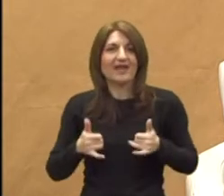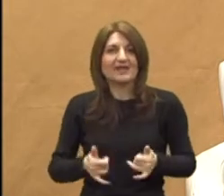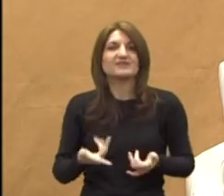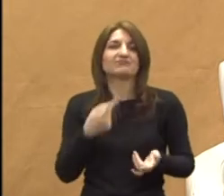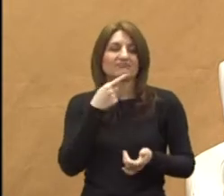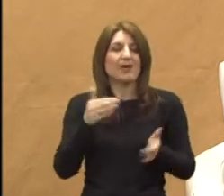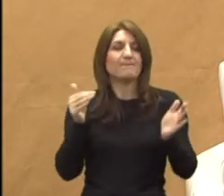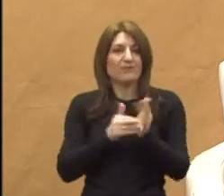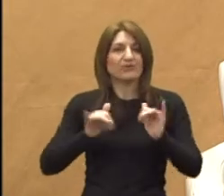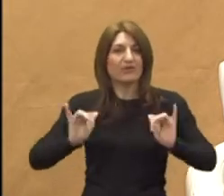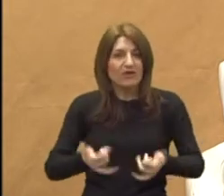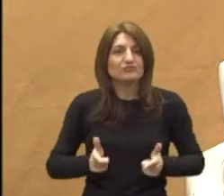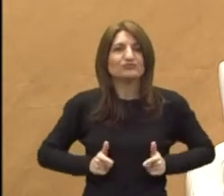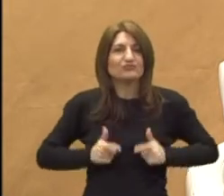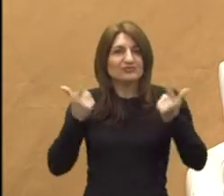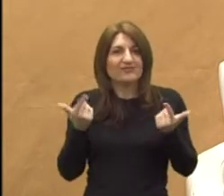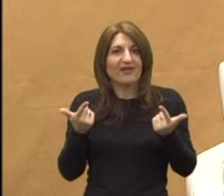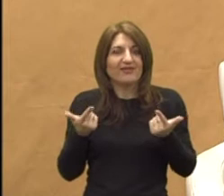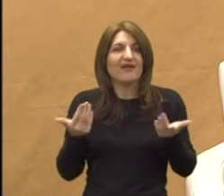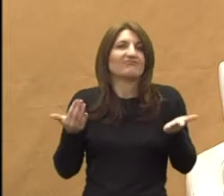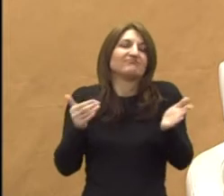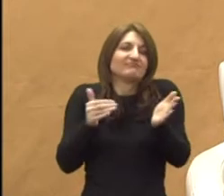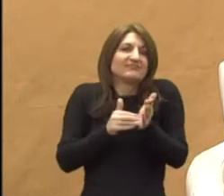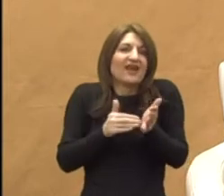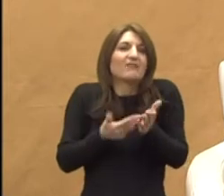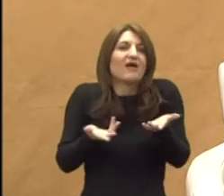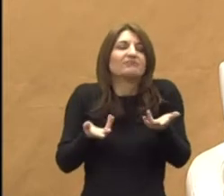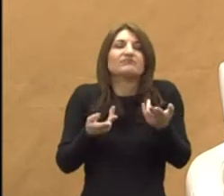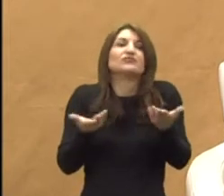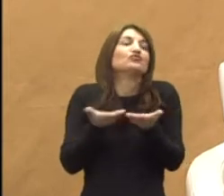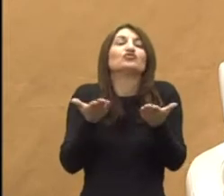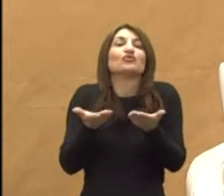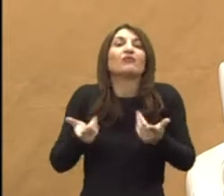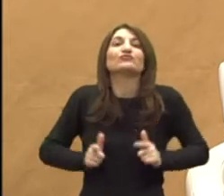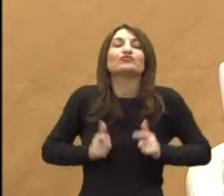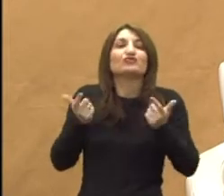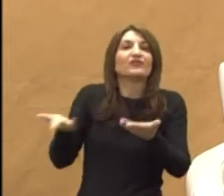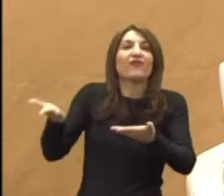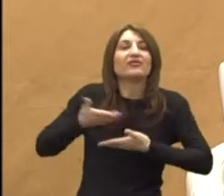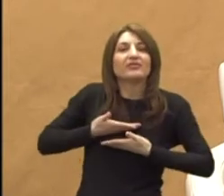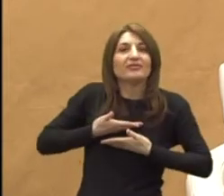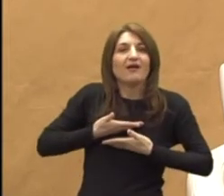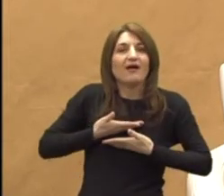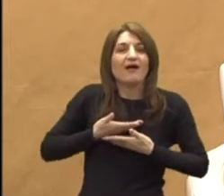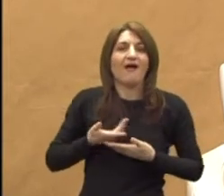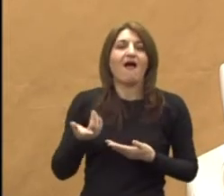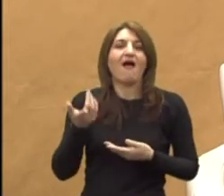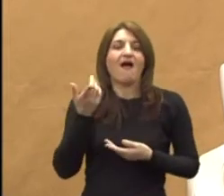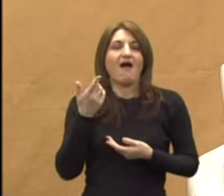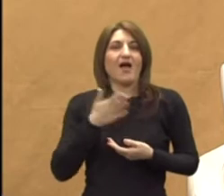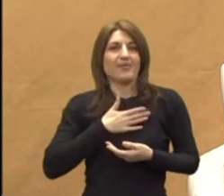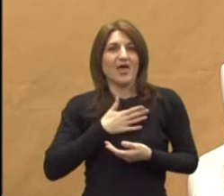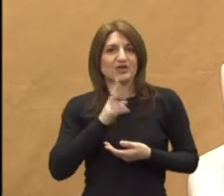živjeti, potrebno je odgovoriti na ono što nam život nosi. A obzirom da je naš